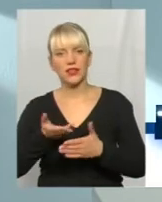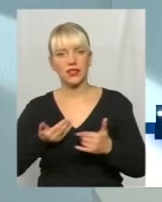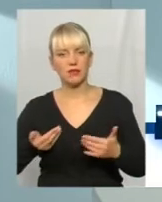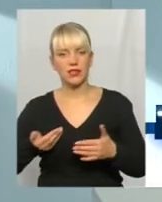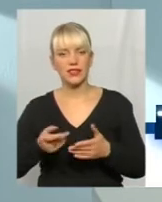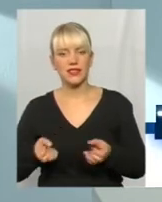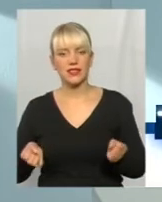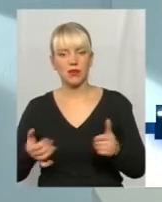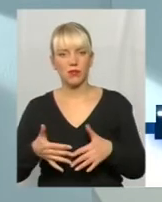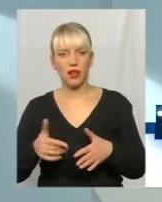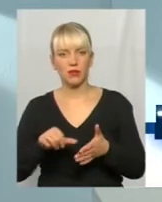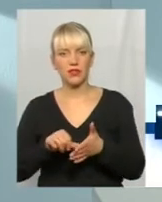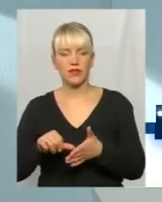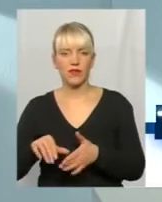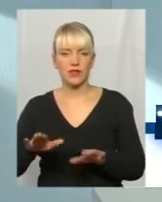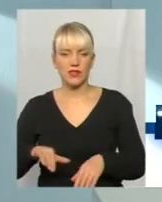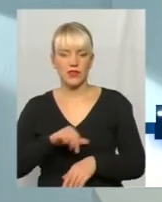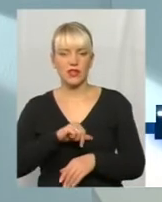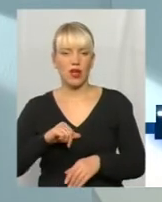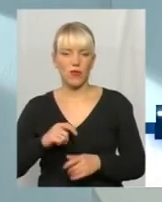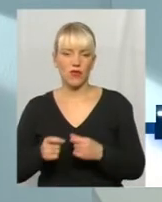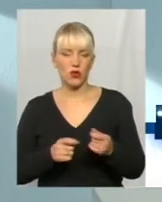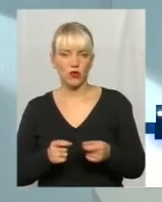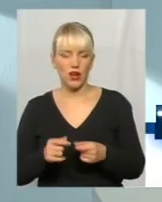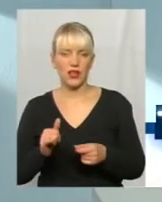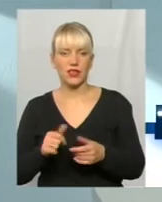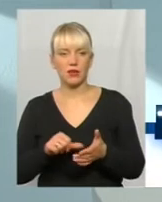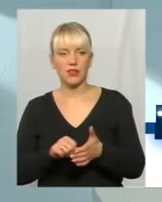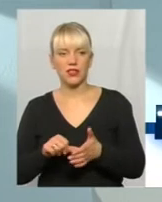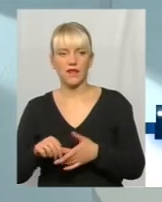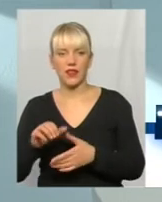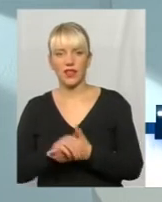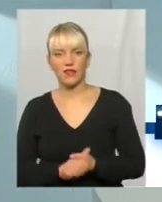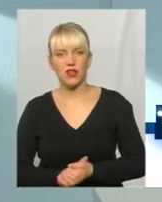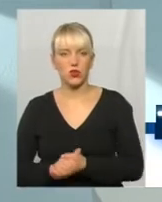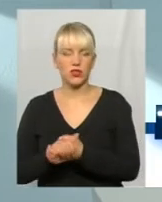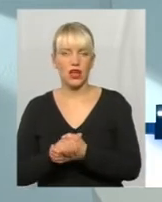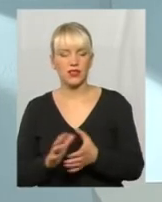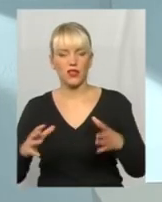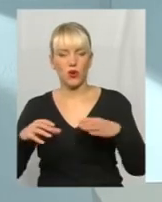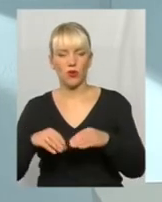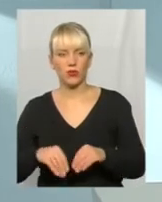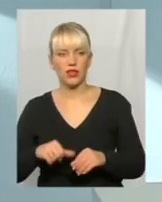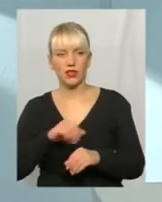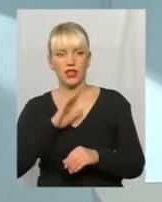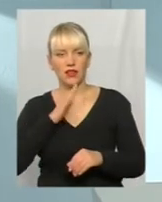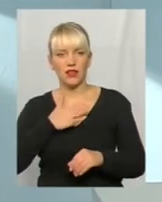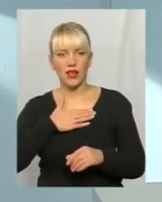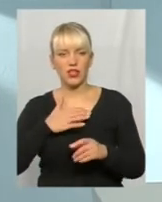представників місцевого самоврядування, і представників асоціації, об'єднань, і наших секторів,